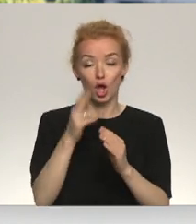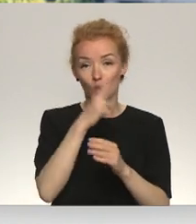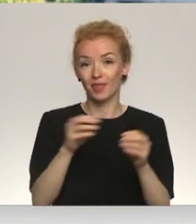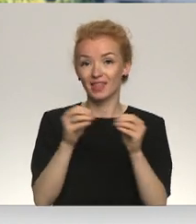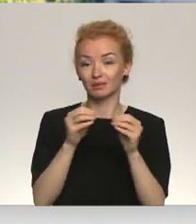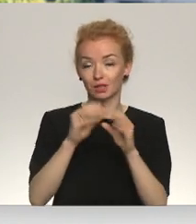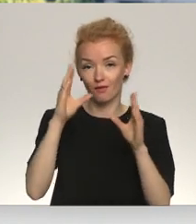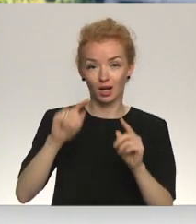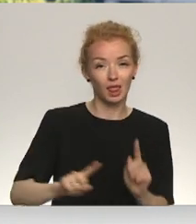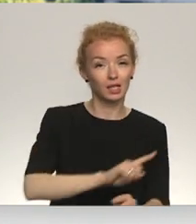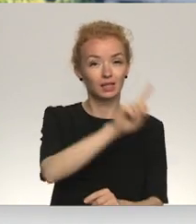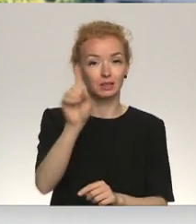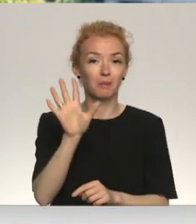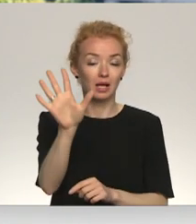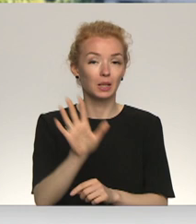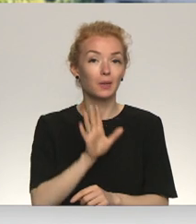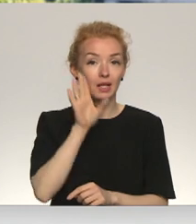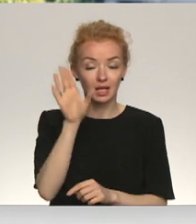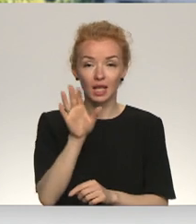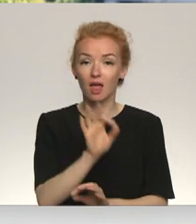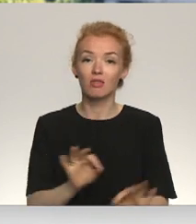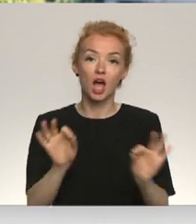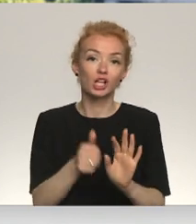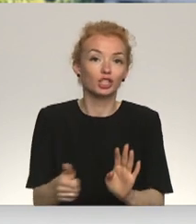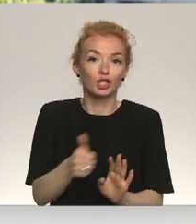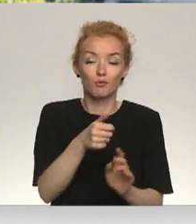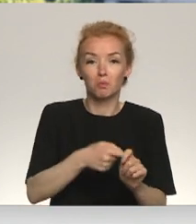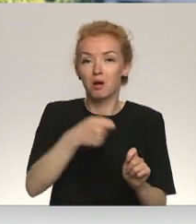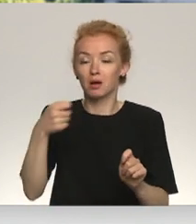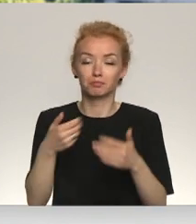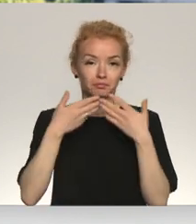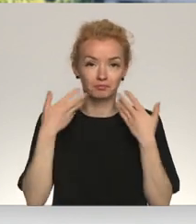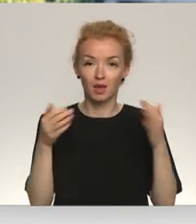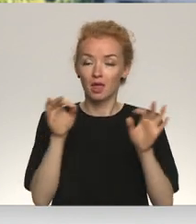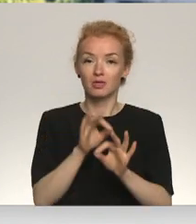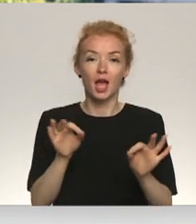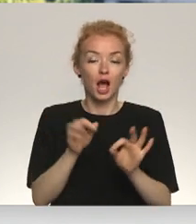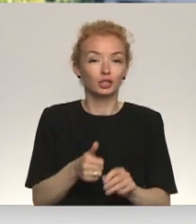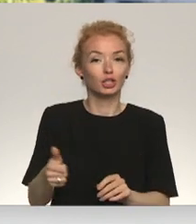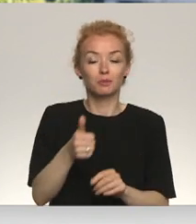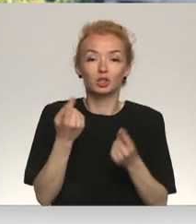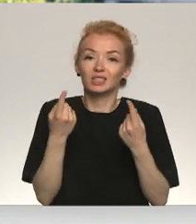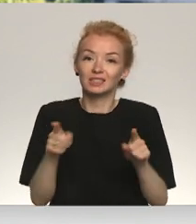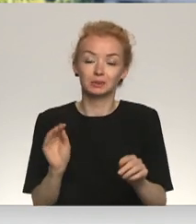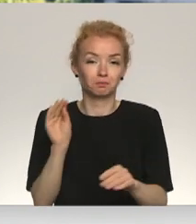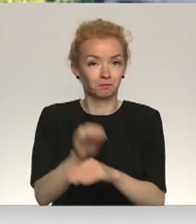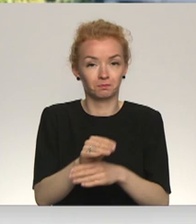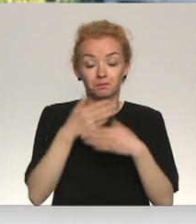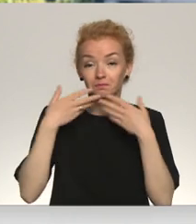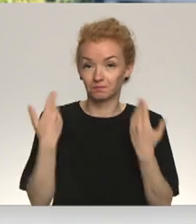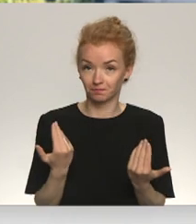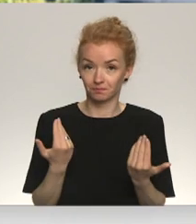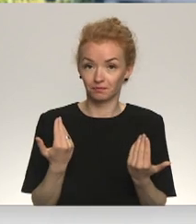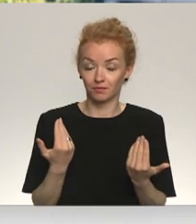vakarā līdz pieciem rītā. Nekas īpaši nav pagarināts, nekas īpaši cits nav nācis klāt. Tā